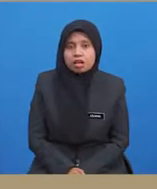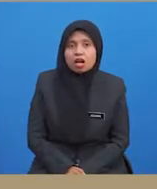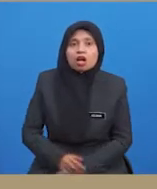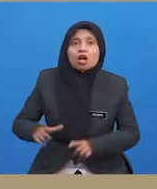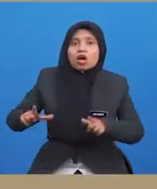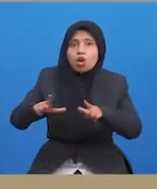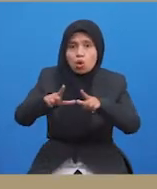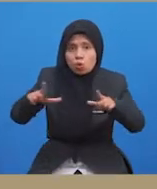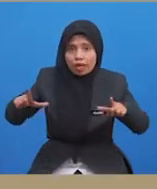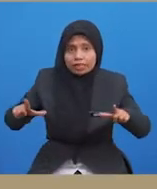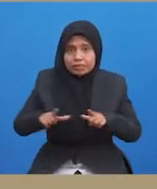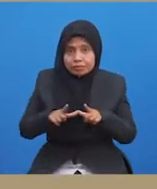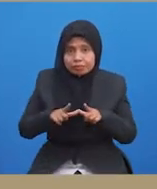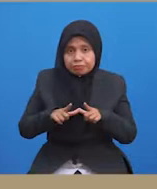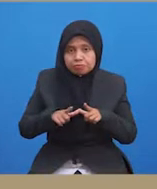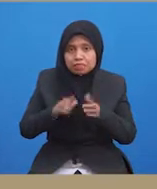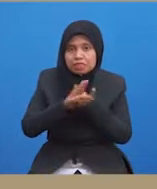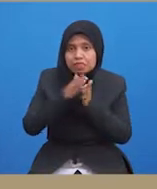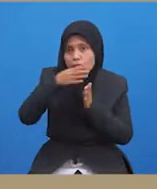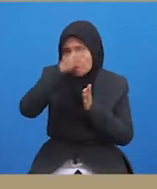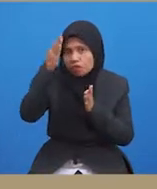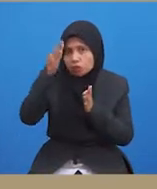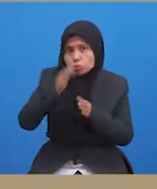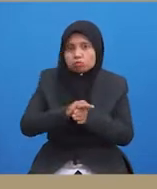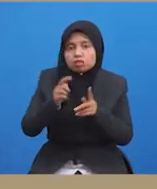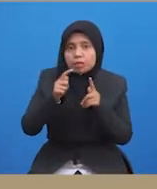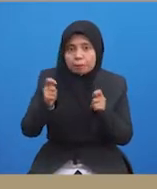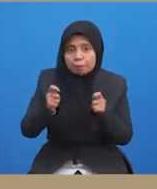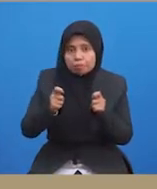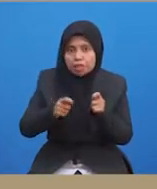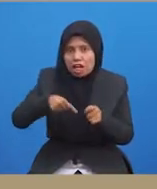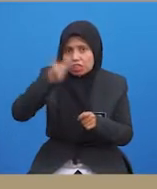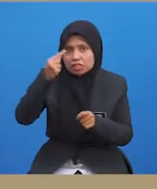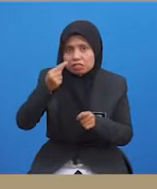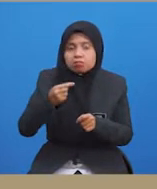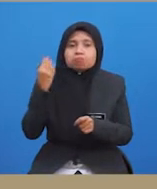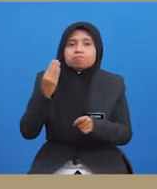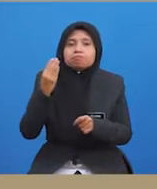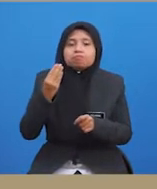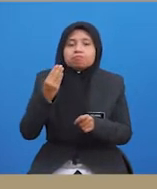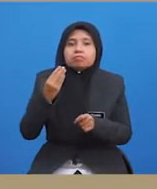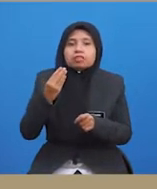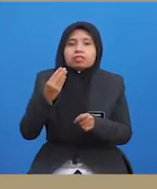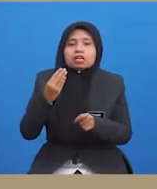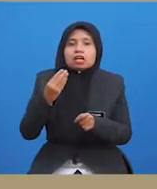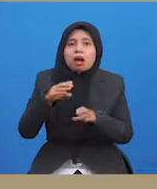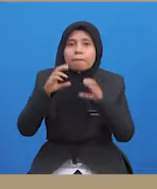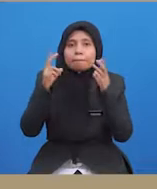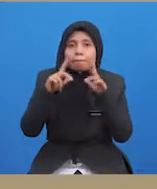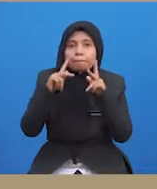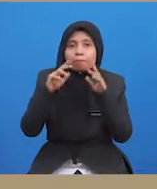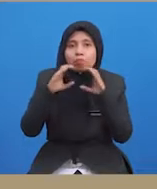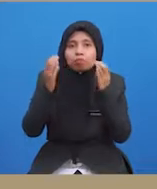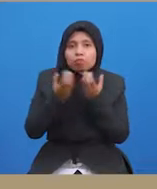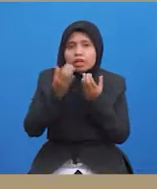pertandingan juga menjadi faktor berlakunya keagresifan. Biasanya, pasukan yang bermain di